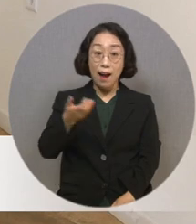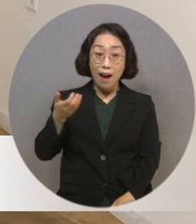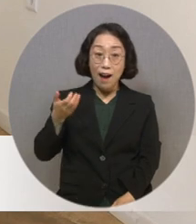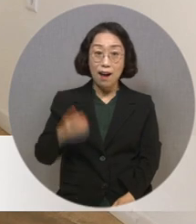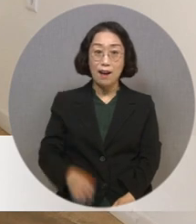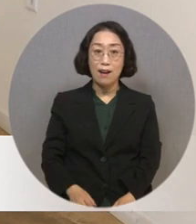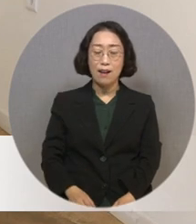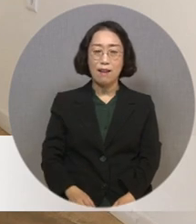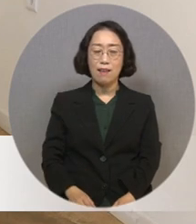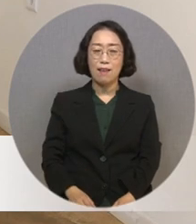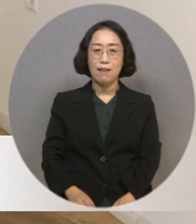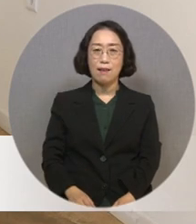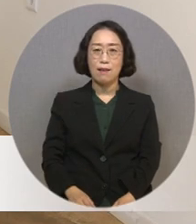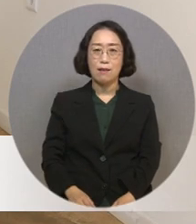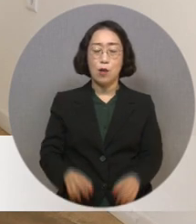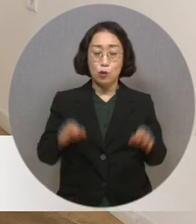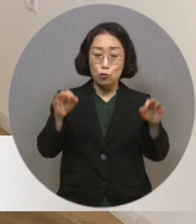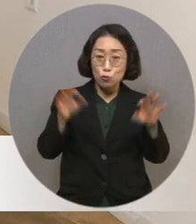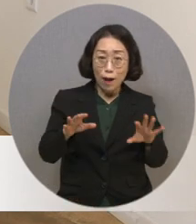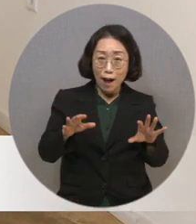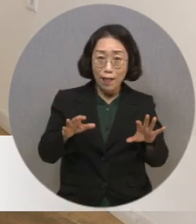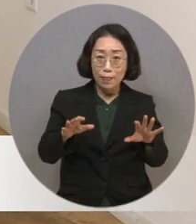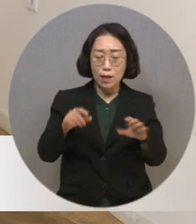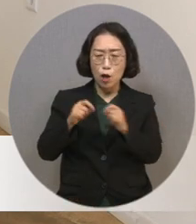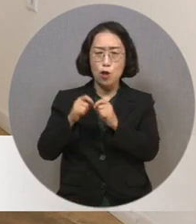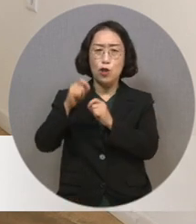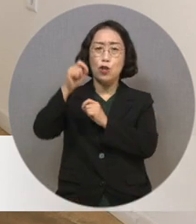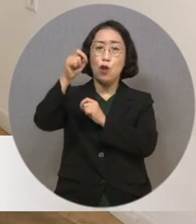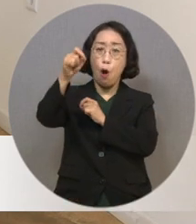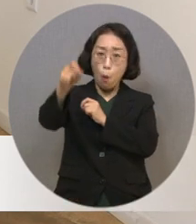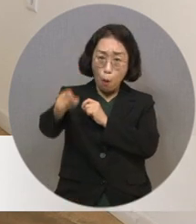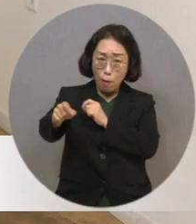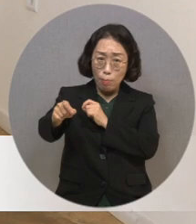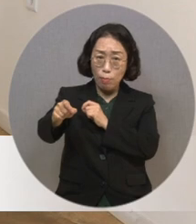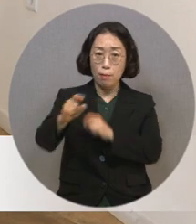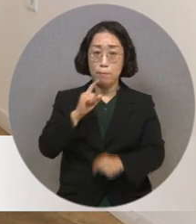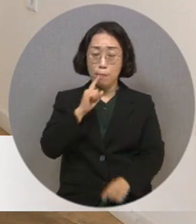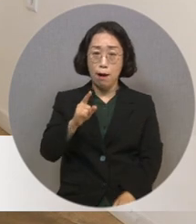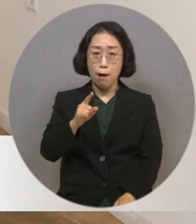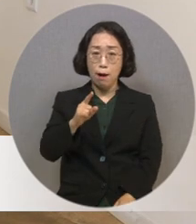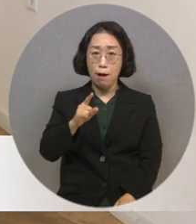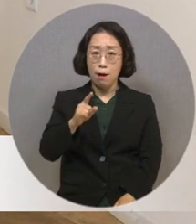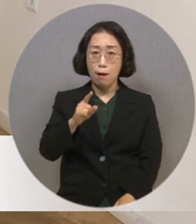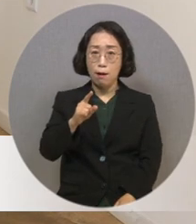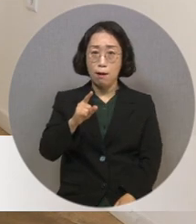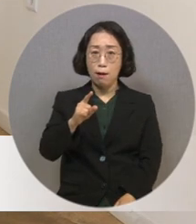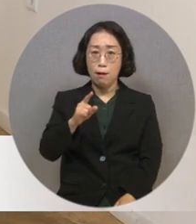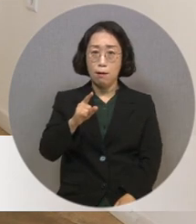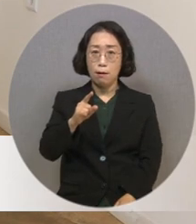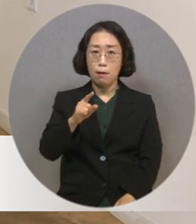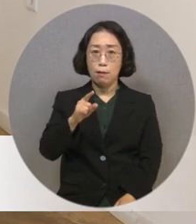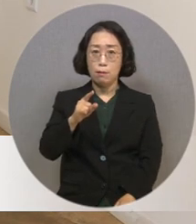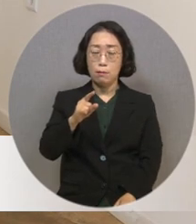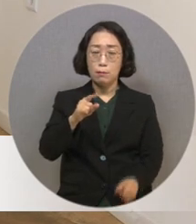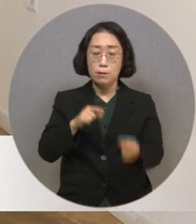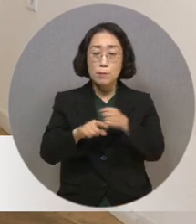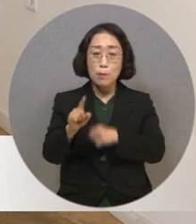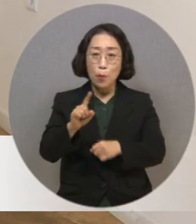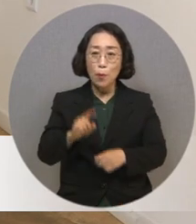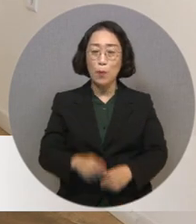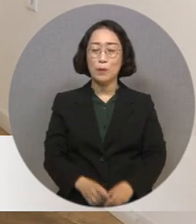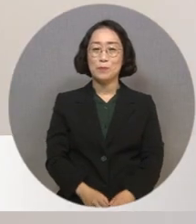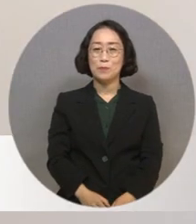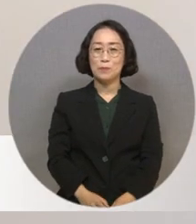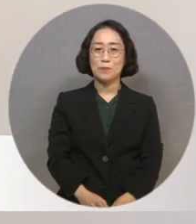방금 말미에 순간에서 영원으로 이렇게 바꿔놓는다는 것이 있는데 이것은 또 어떤